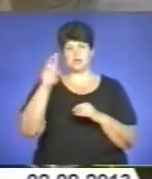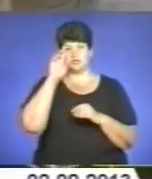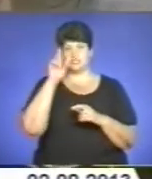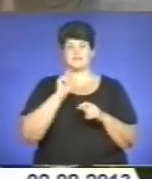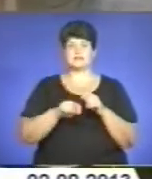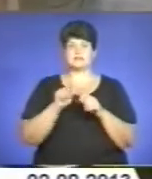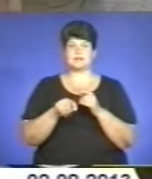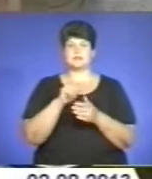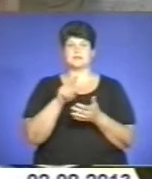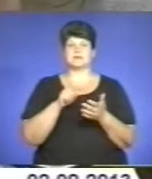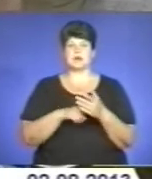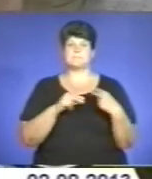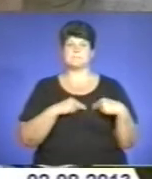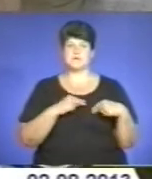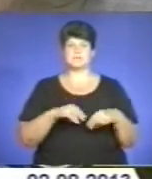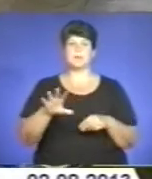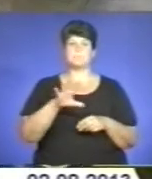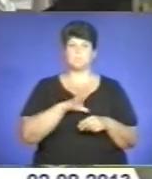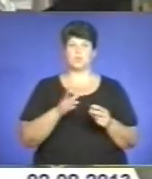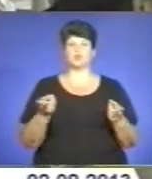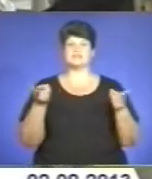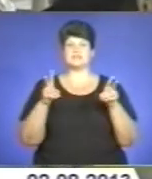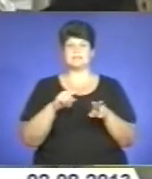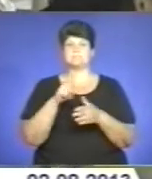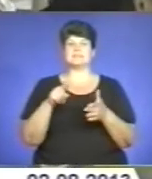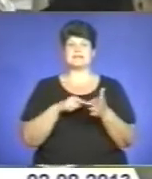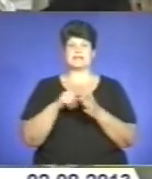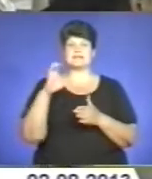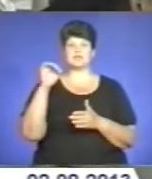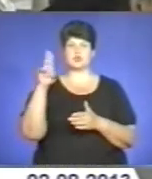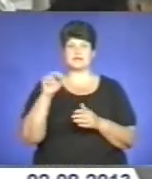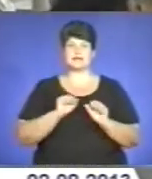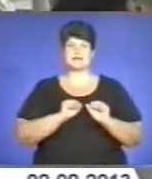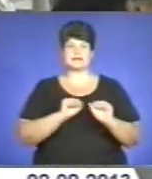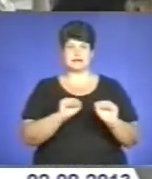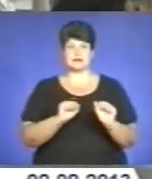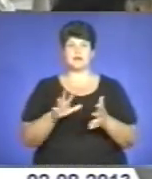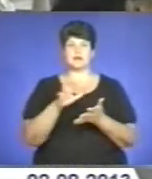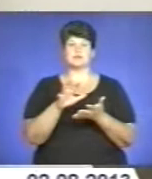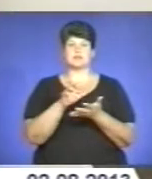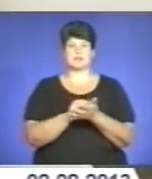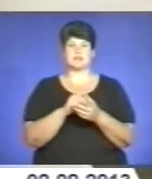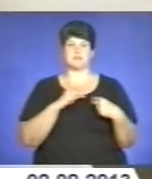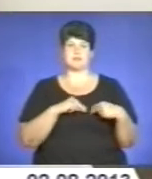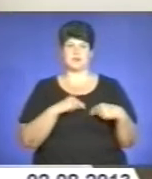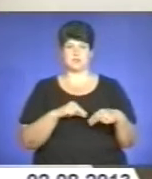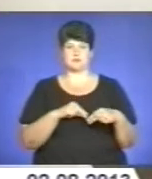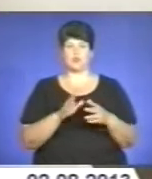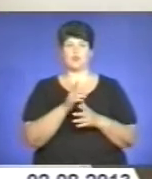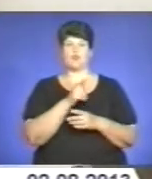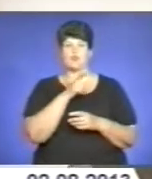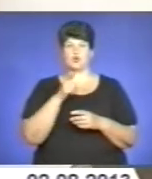інспекції з питань праці було і залишається питання соціального захисту найманих працівників. Упродовж